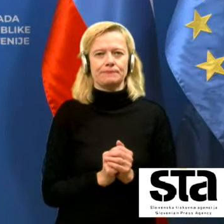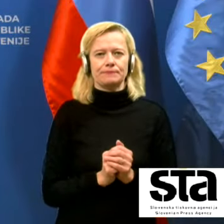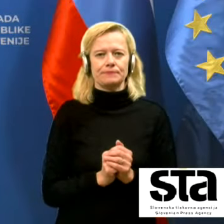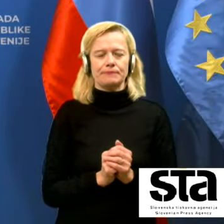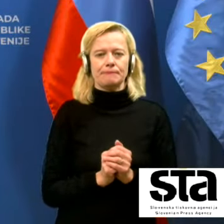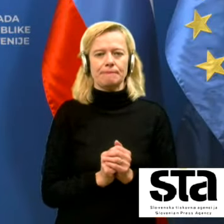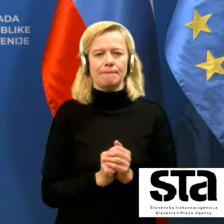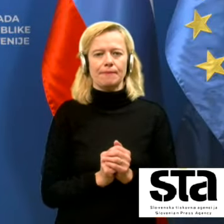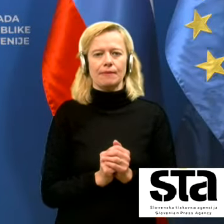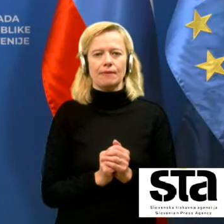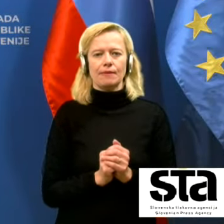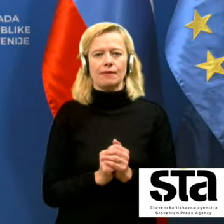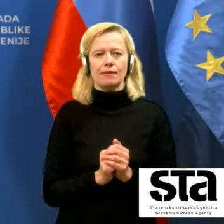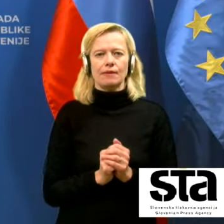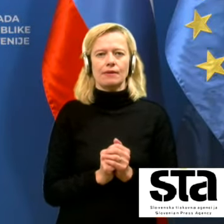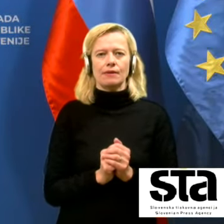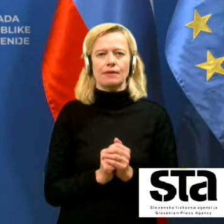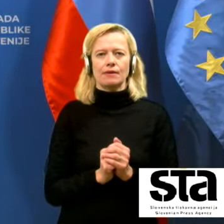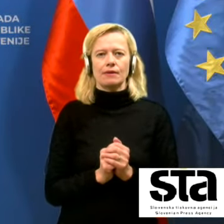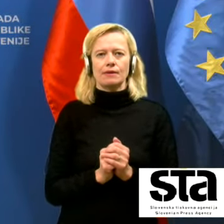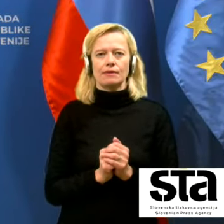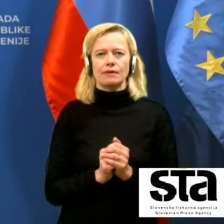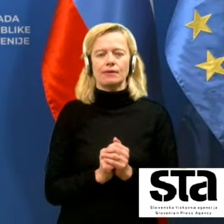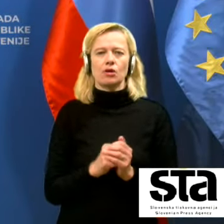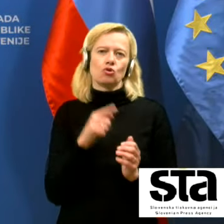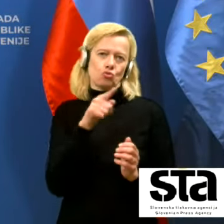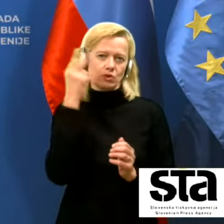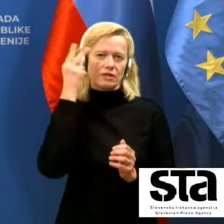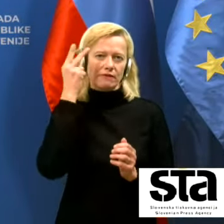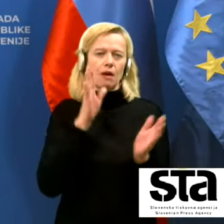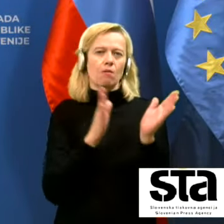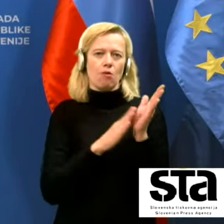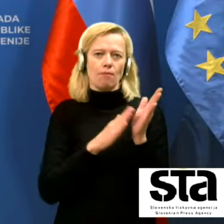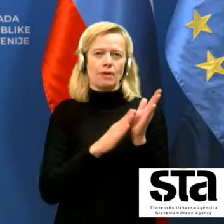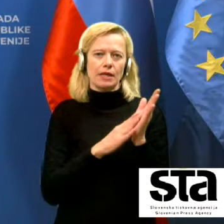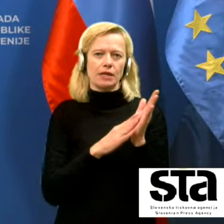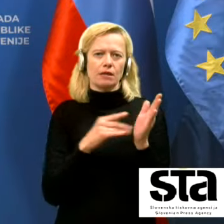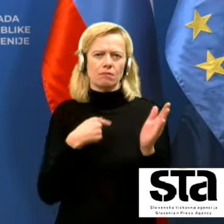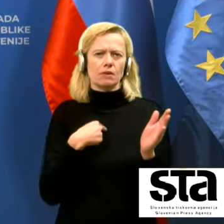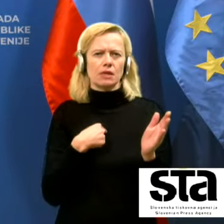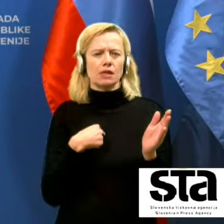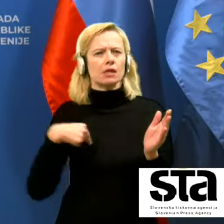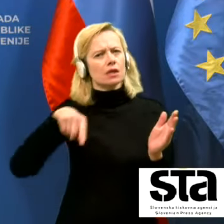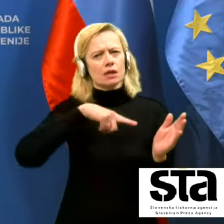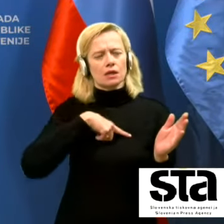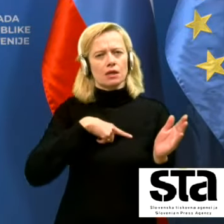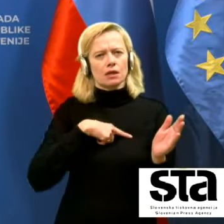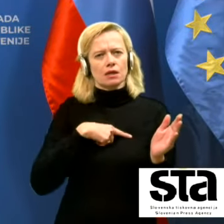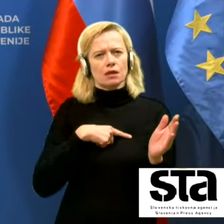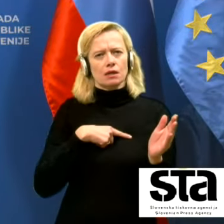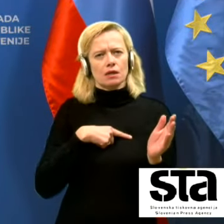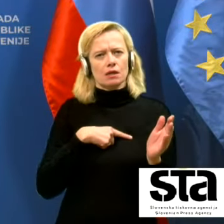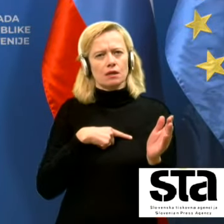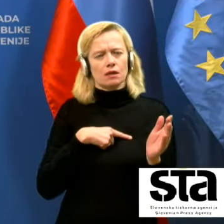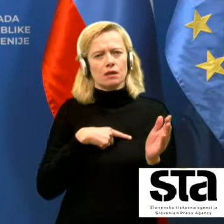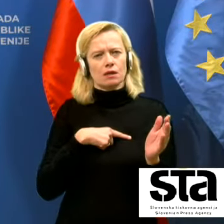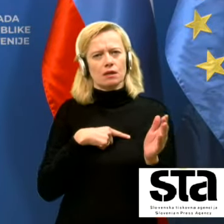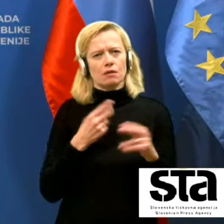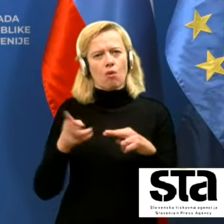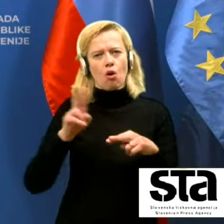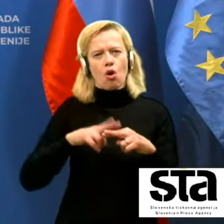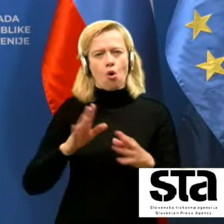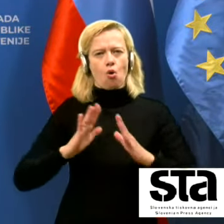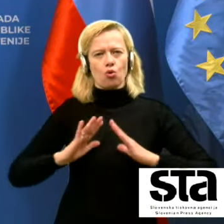Zdaj seveda pomeni tudi, da smo daleč bolj ogroženi pred okužbo